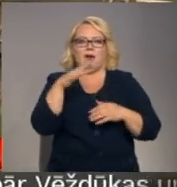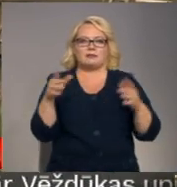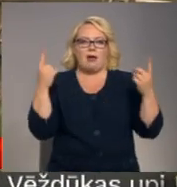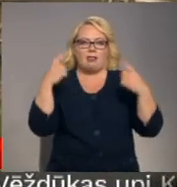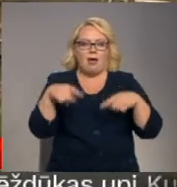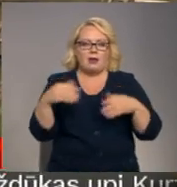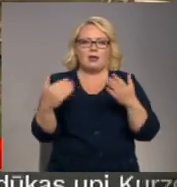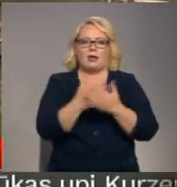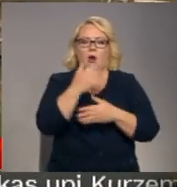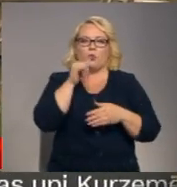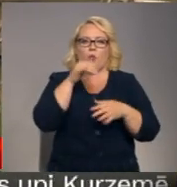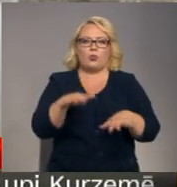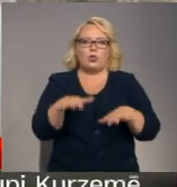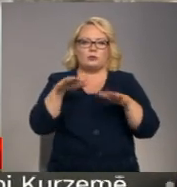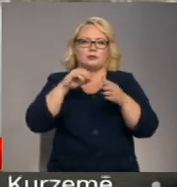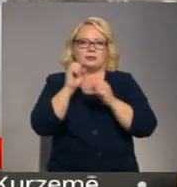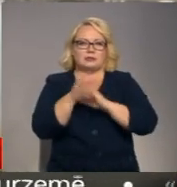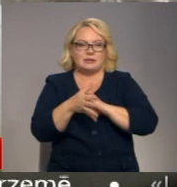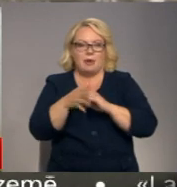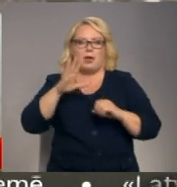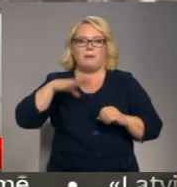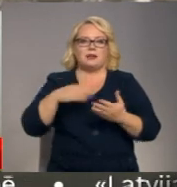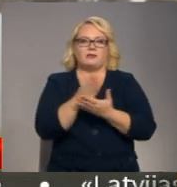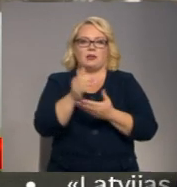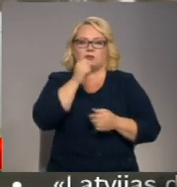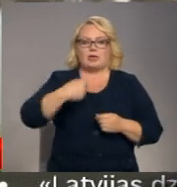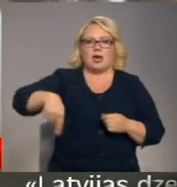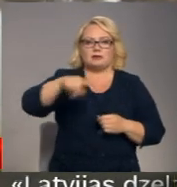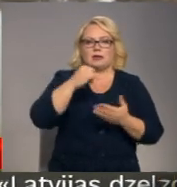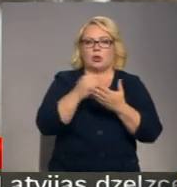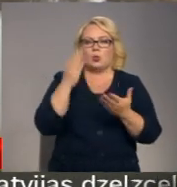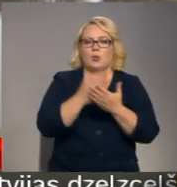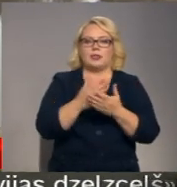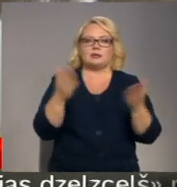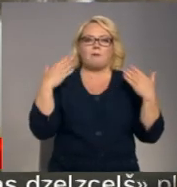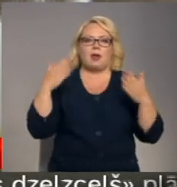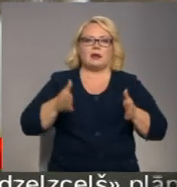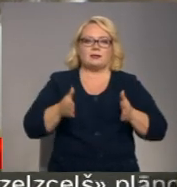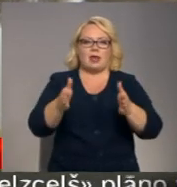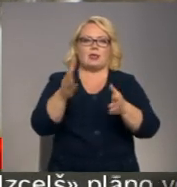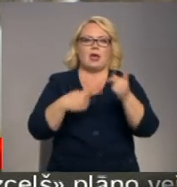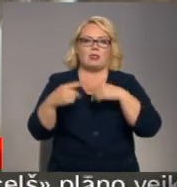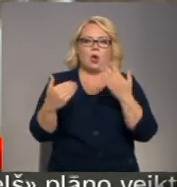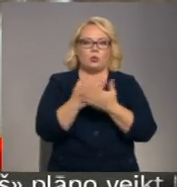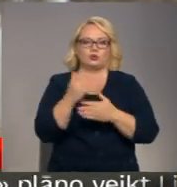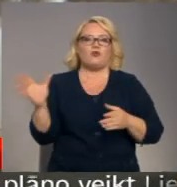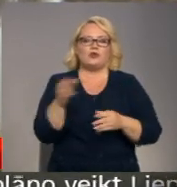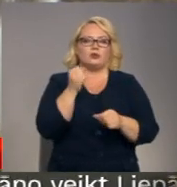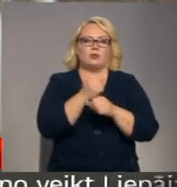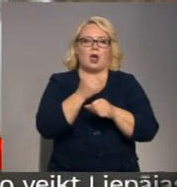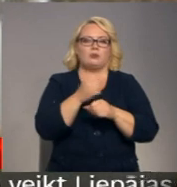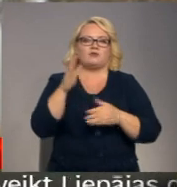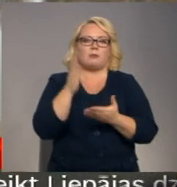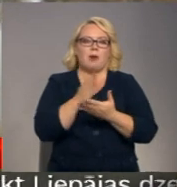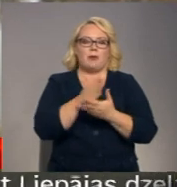jaunas apūdeņošanas sistēmas. Pēc vidusezera tīrīšanas notiks arī pārka cēliņa atjaunošana un visi darbi varētu tikt pabeigt līdz